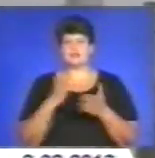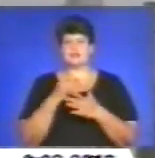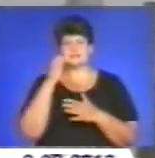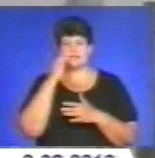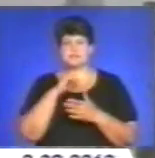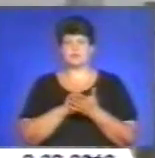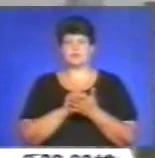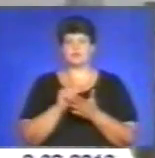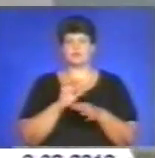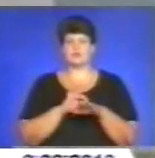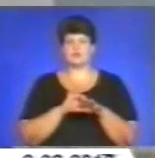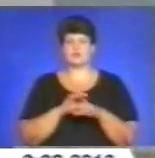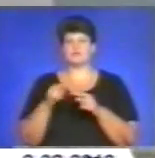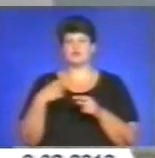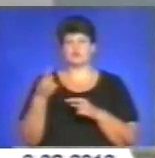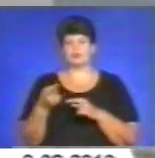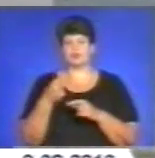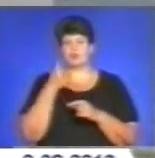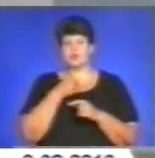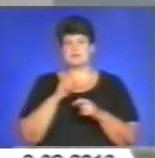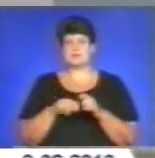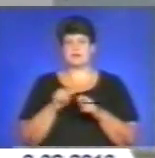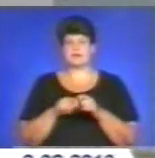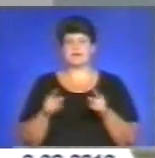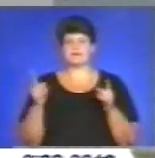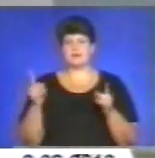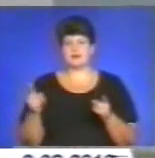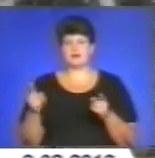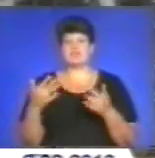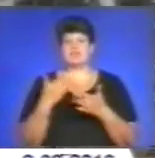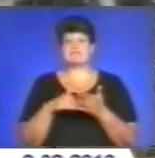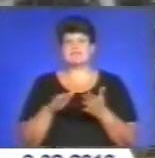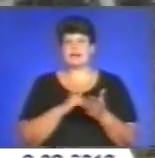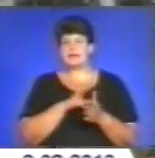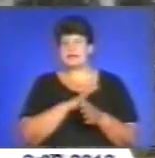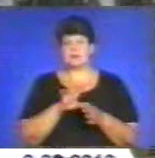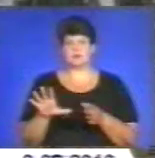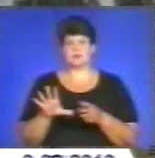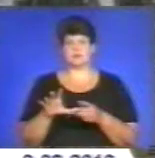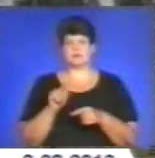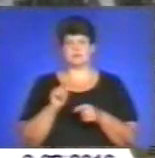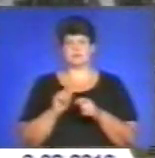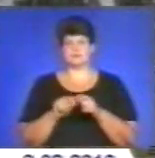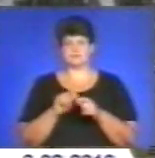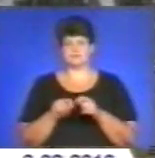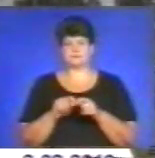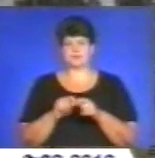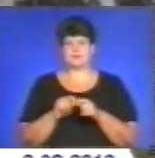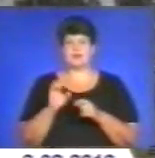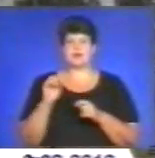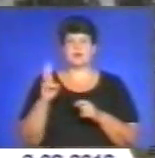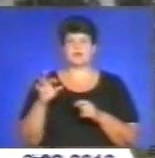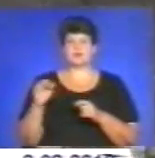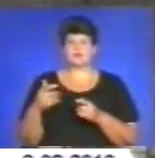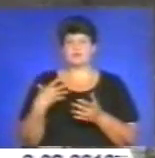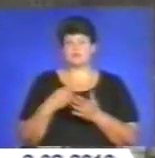проходити перевірку у наступному році, а ділянка, на якій стався викид аміаку, взагалі не проходила останню перевірку. Екологи ж у